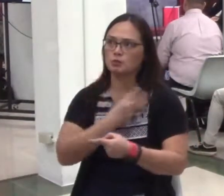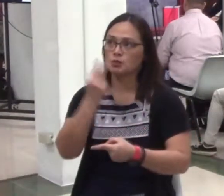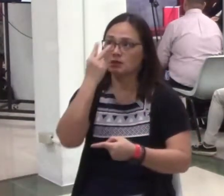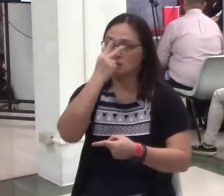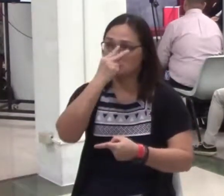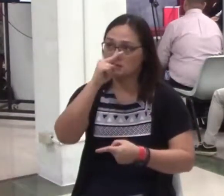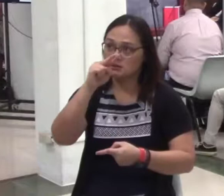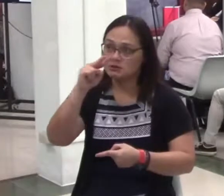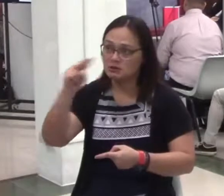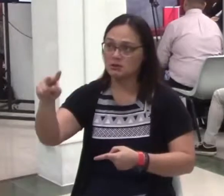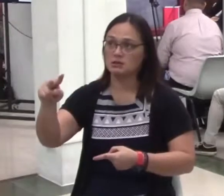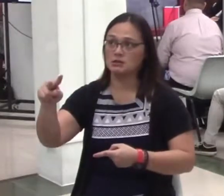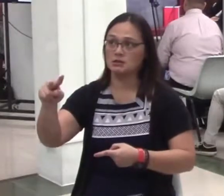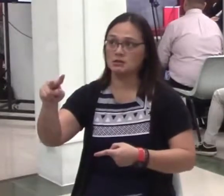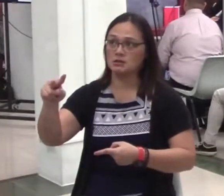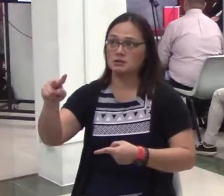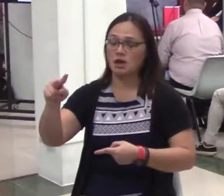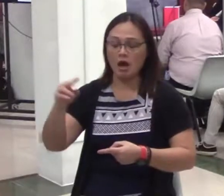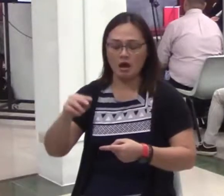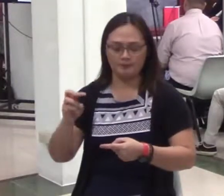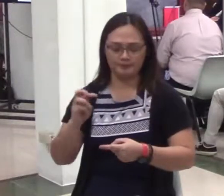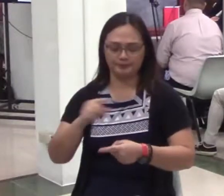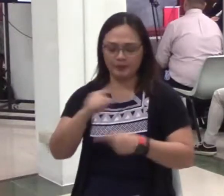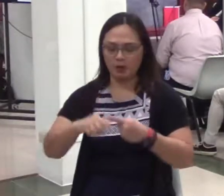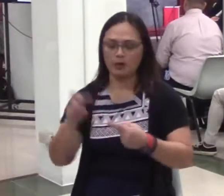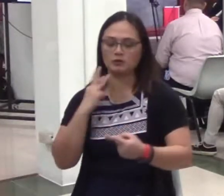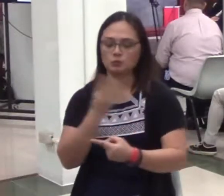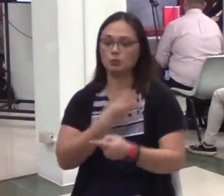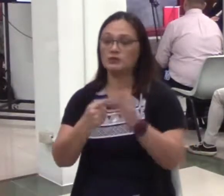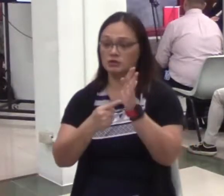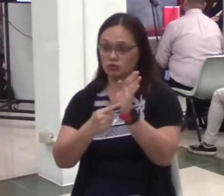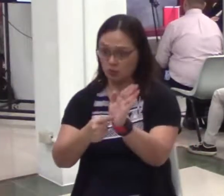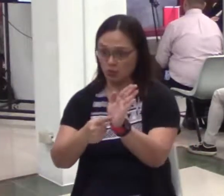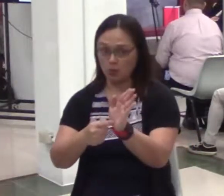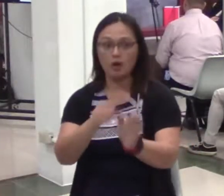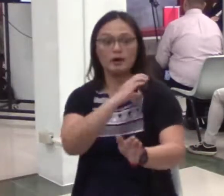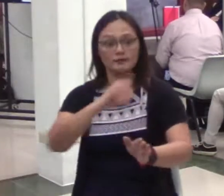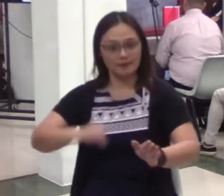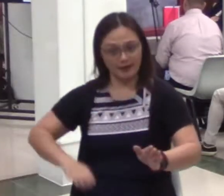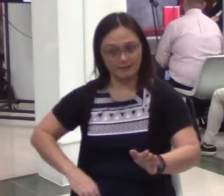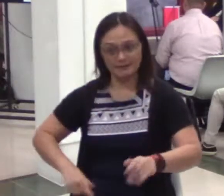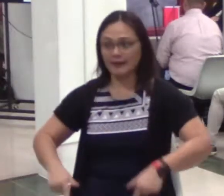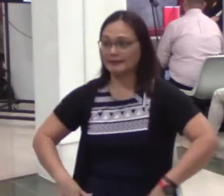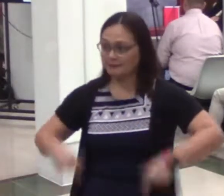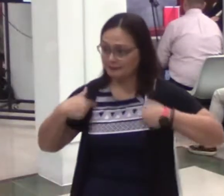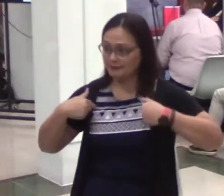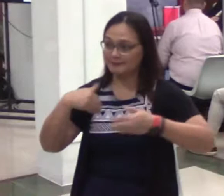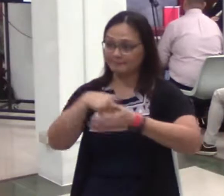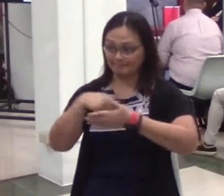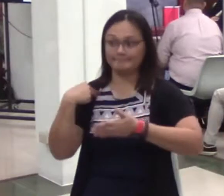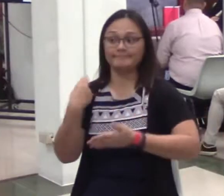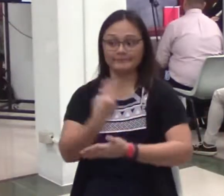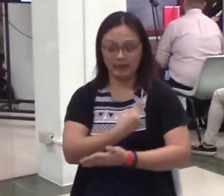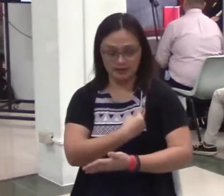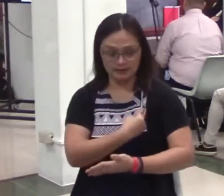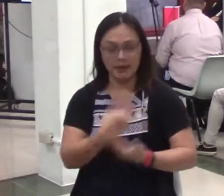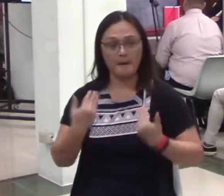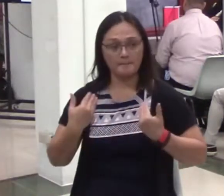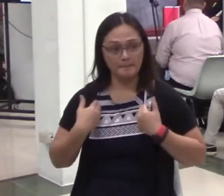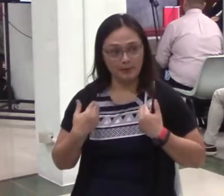consistency sa Kanyang salita. nakikinig po ba kayo? At diyan